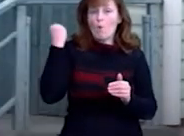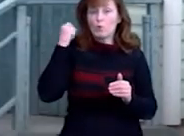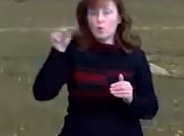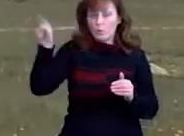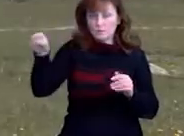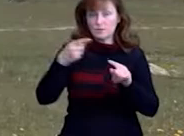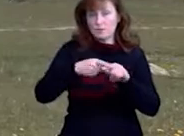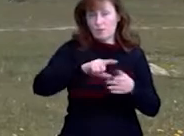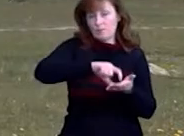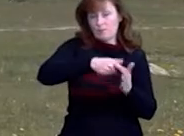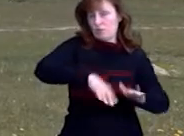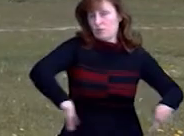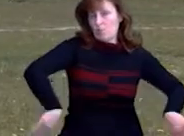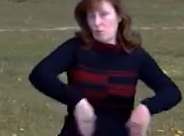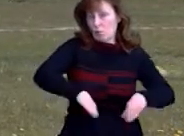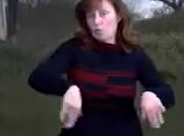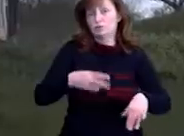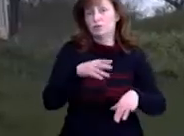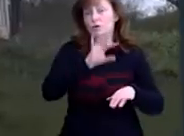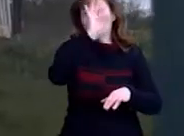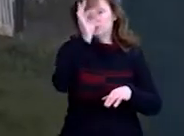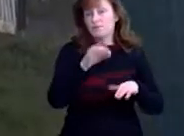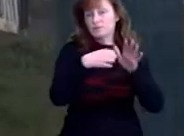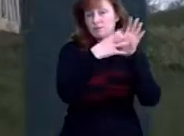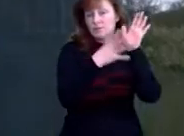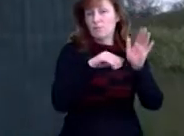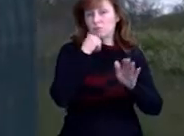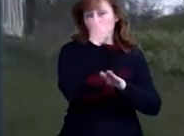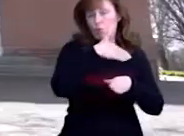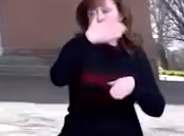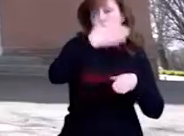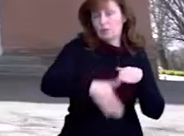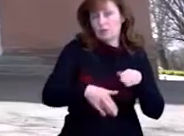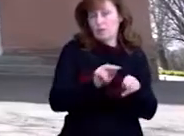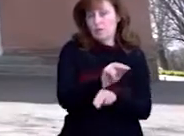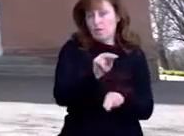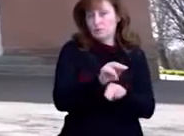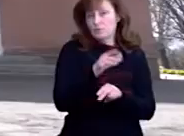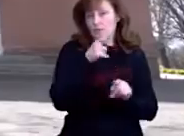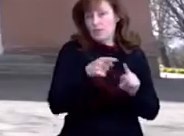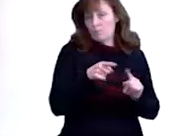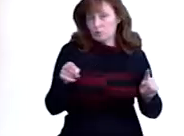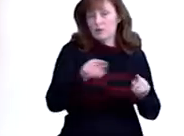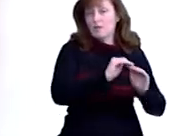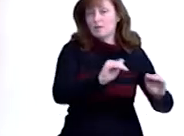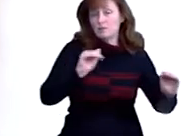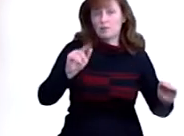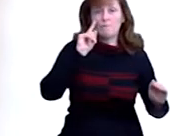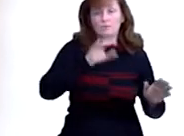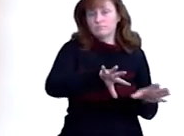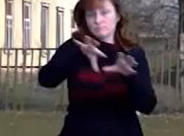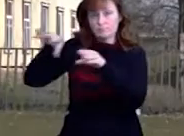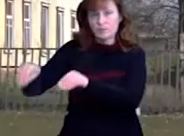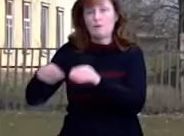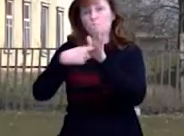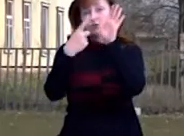порожні. З вересня 2019 року тут зупинили навчальний процес, а дітей перевели до 16-ї. Приміщення 23